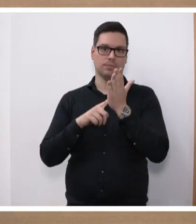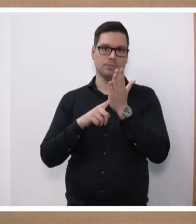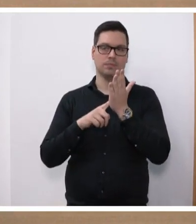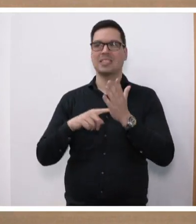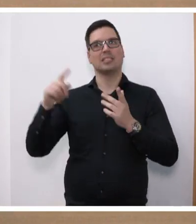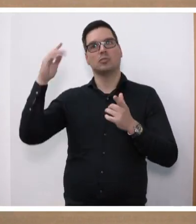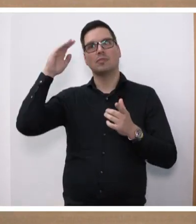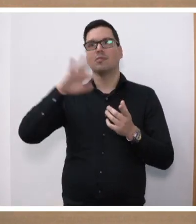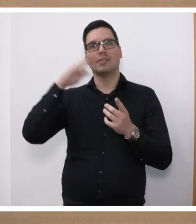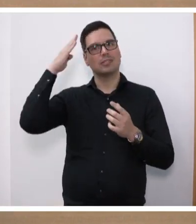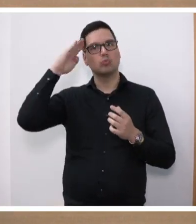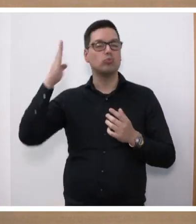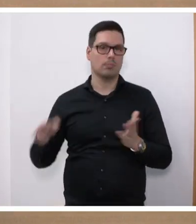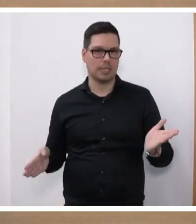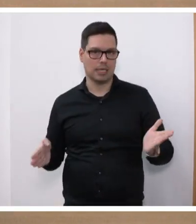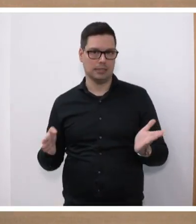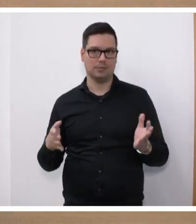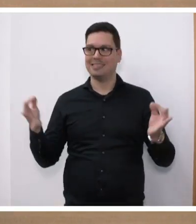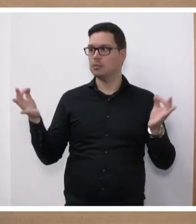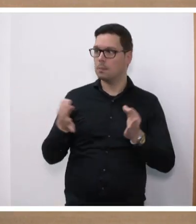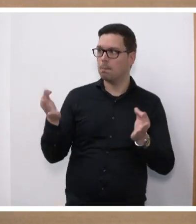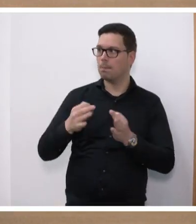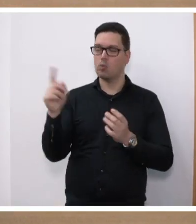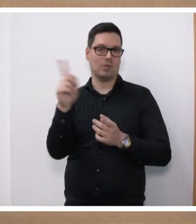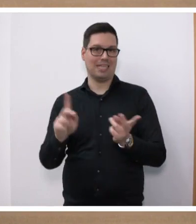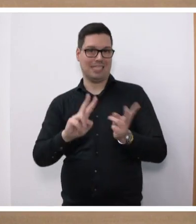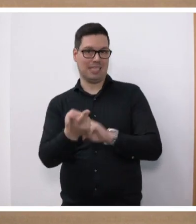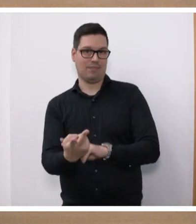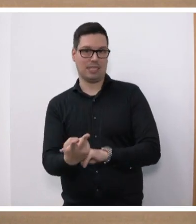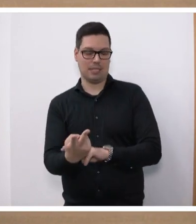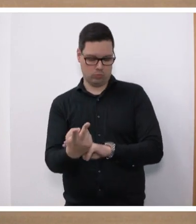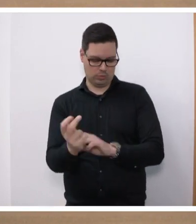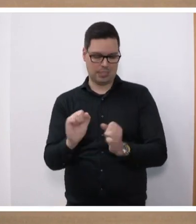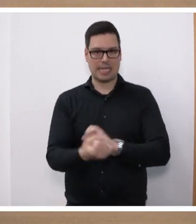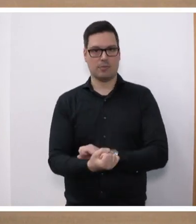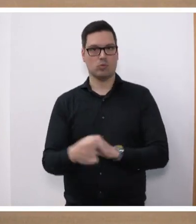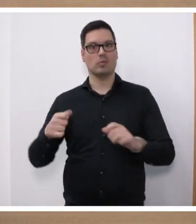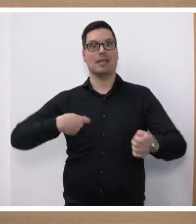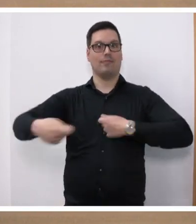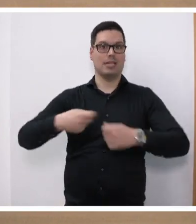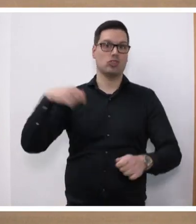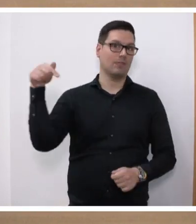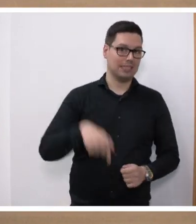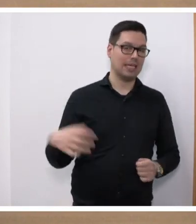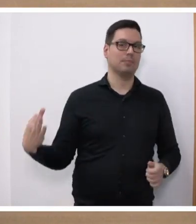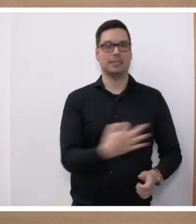bezogen auf die Notwendigkeiten der Energiewende und der Transformation der Wirtschaft in diesem Saarland bestehen.